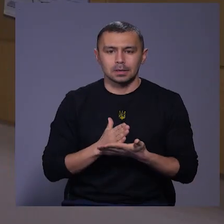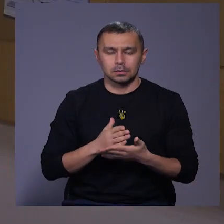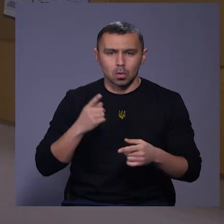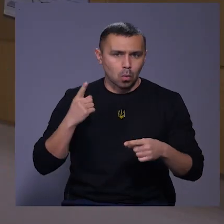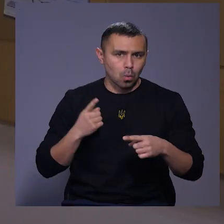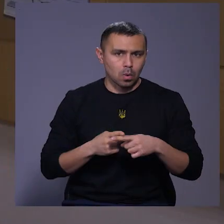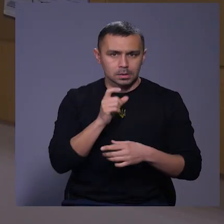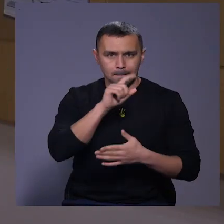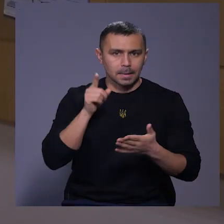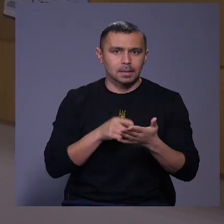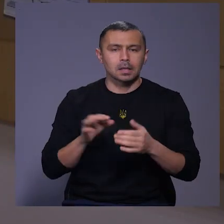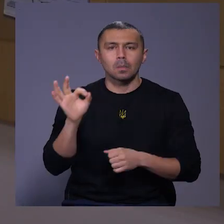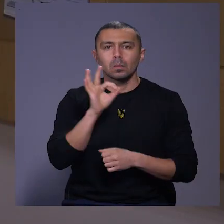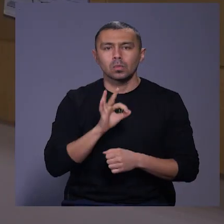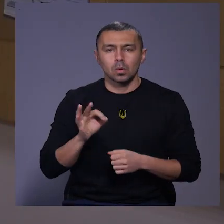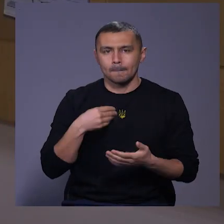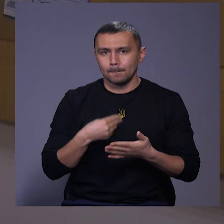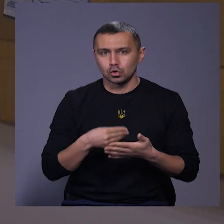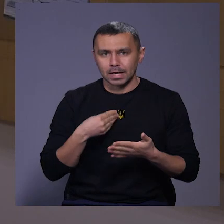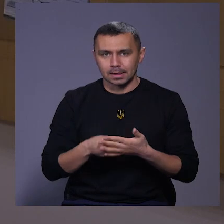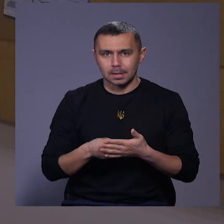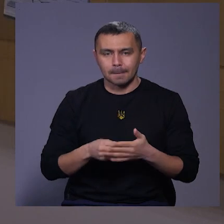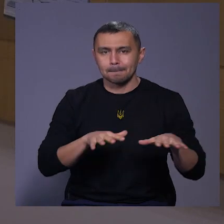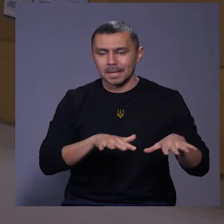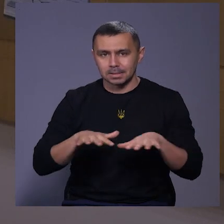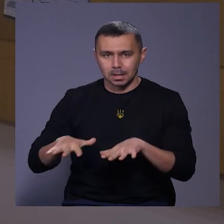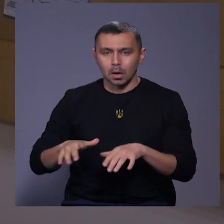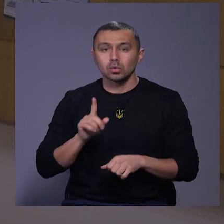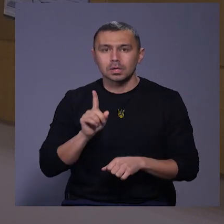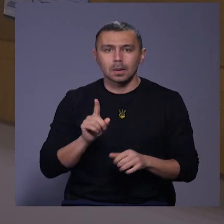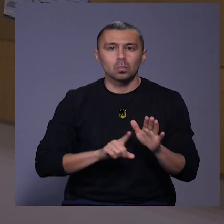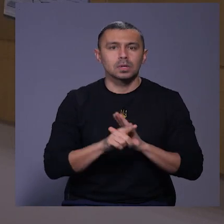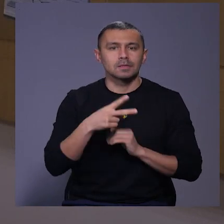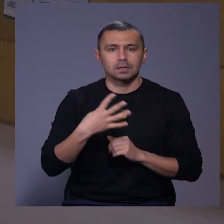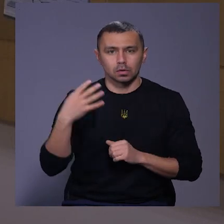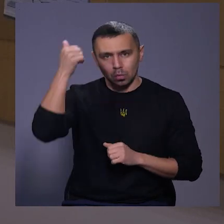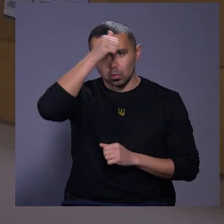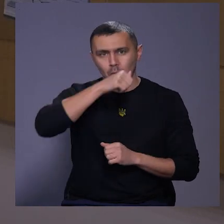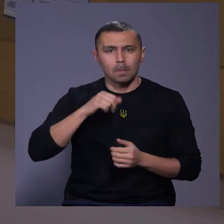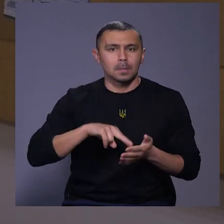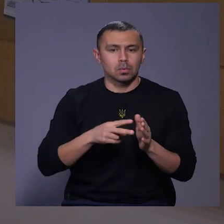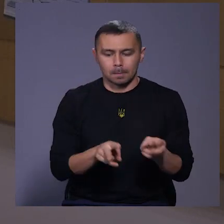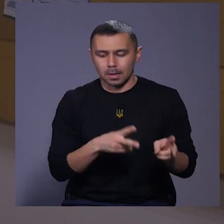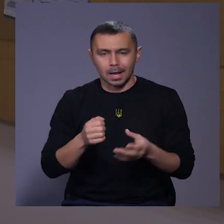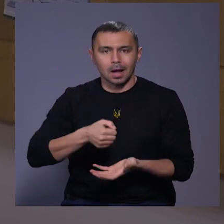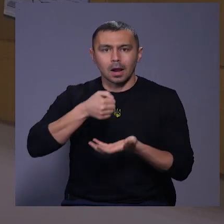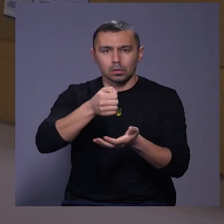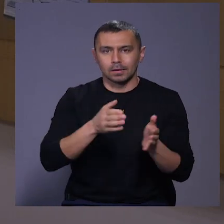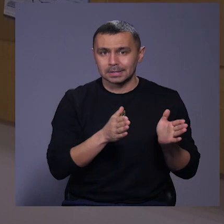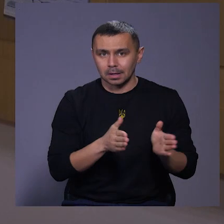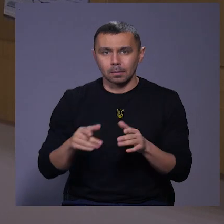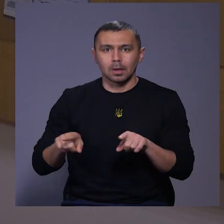питання про бюджетні місця, оскільки з 2024 року планують перейти на гарантову систему.